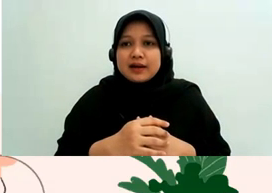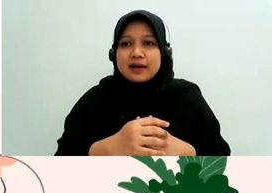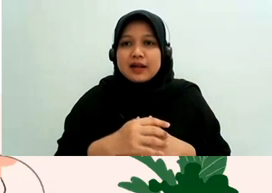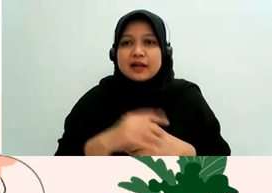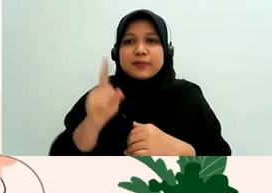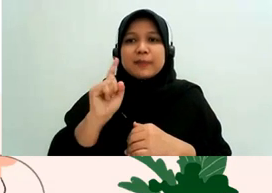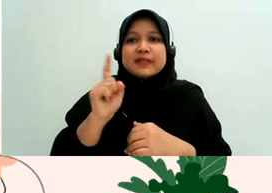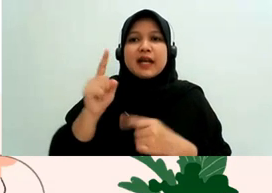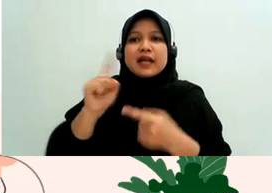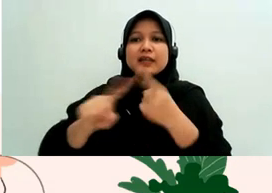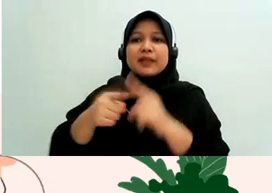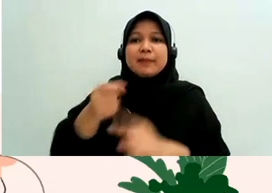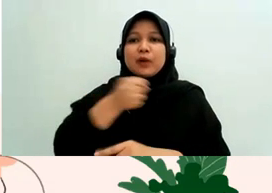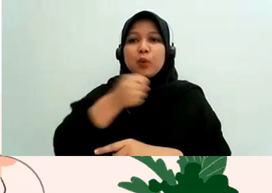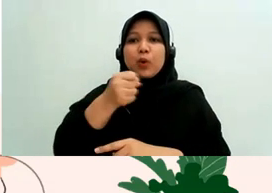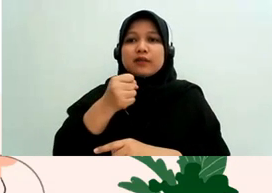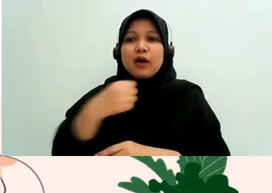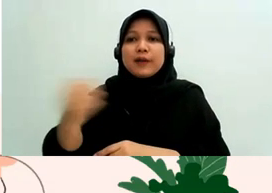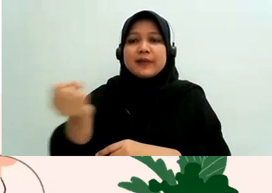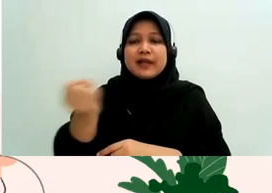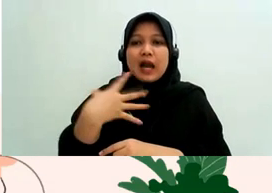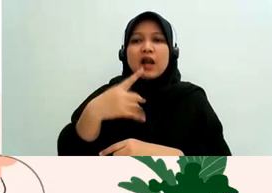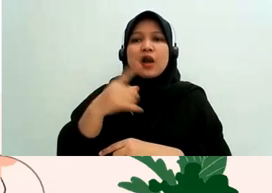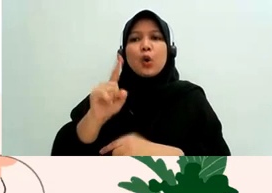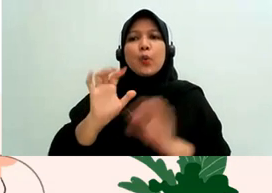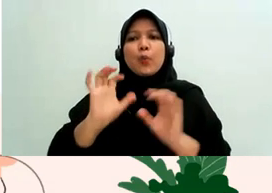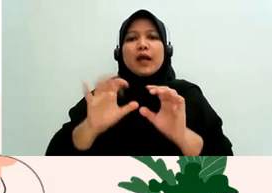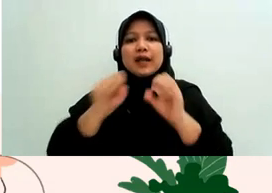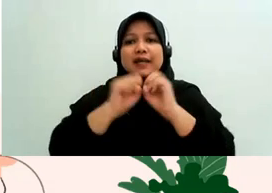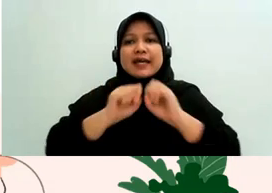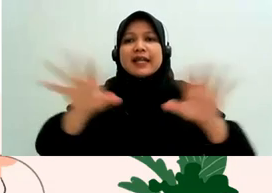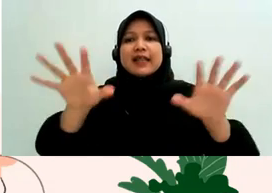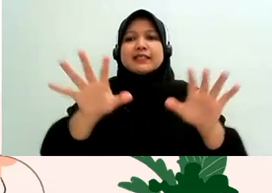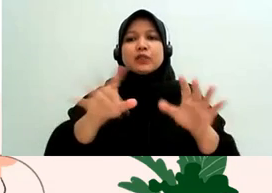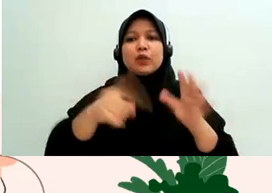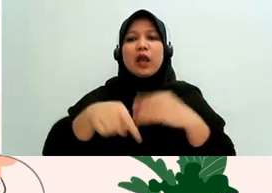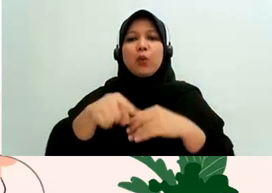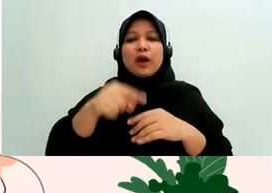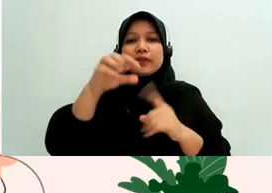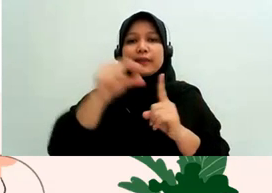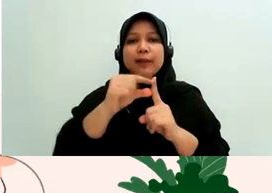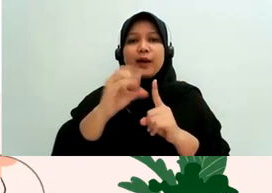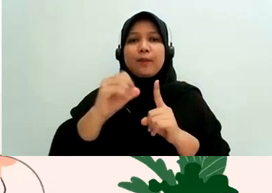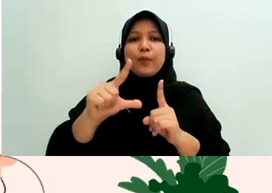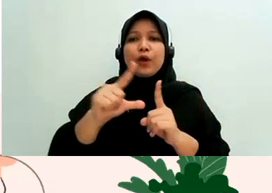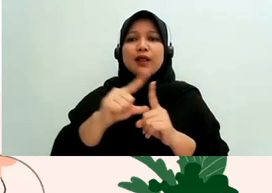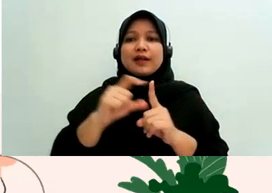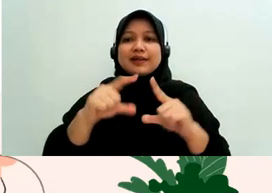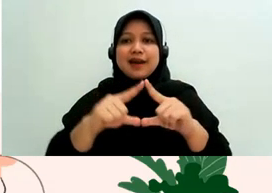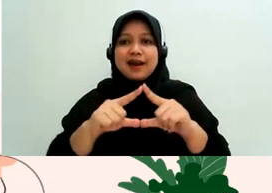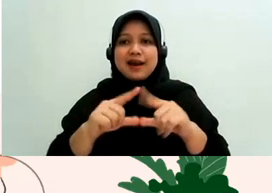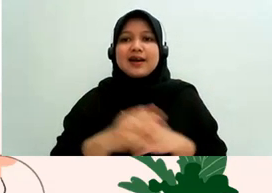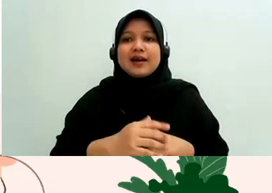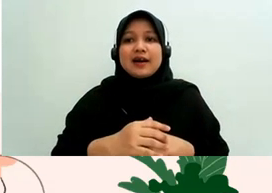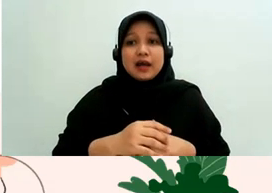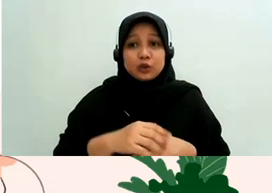saya menjawab berdasarkan observasi ya Mas Andi ya bukan berdasarkan apa